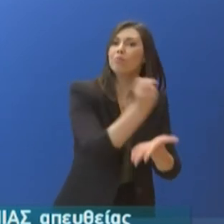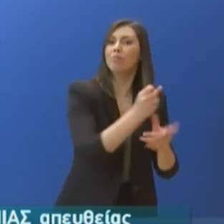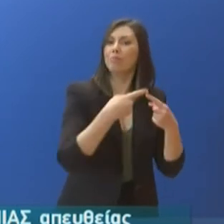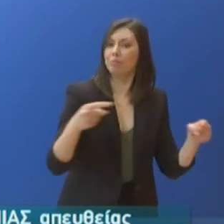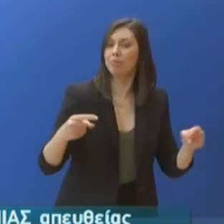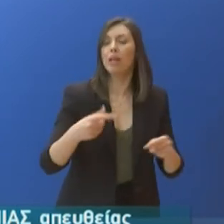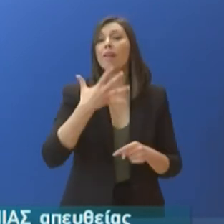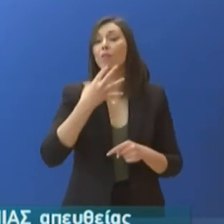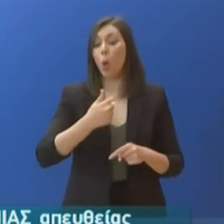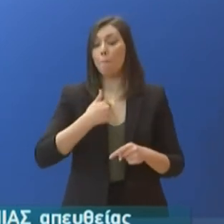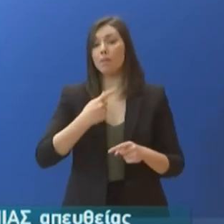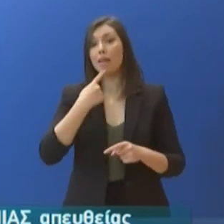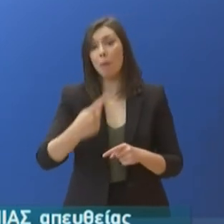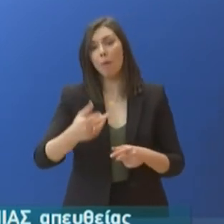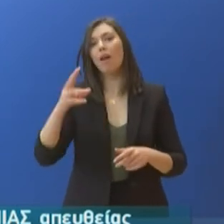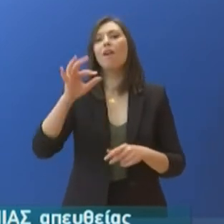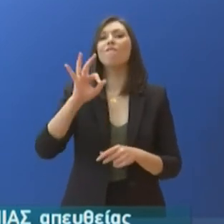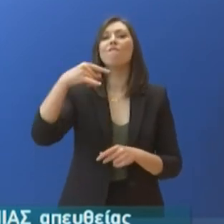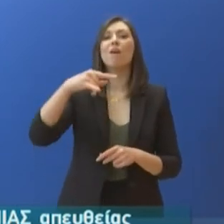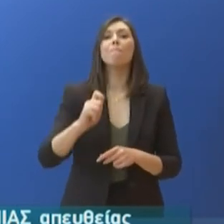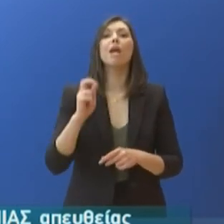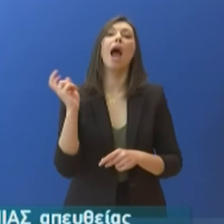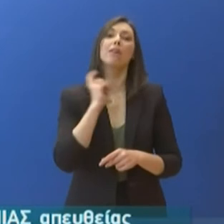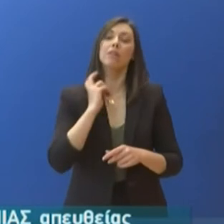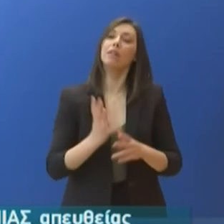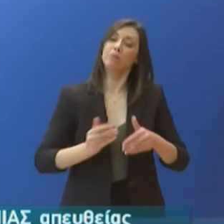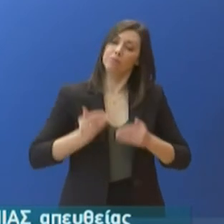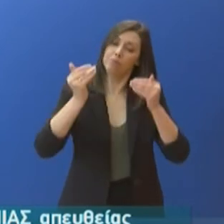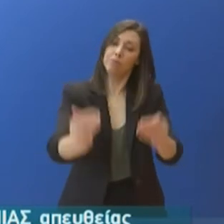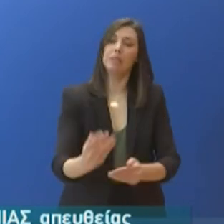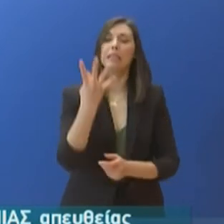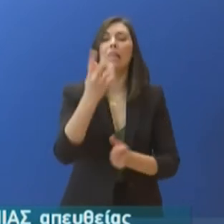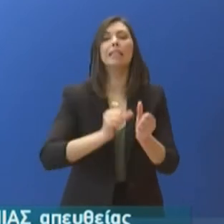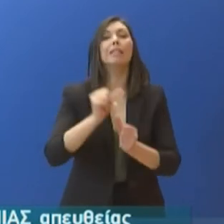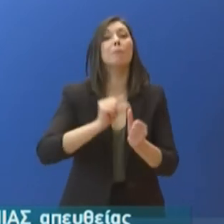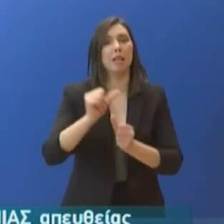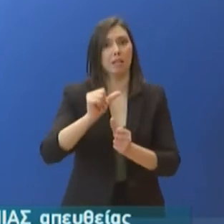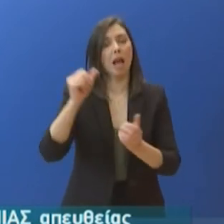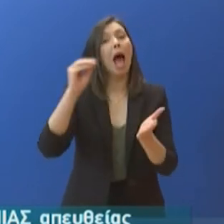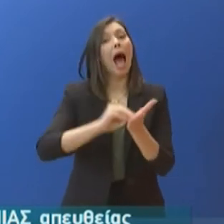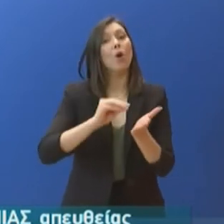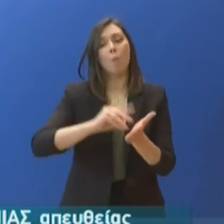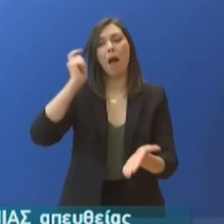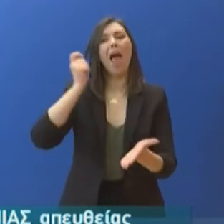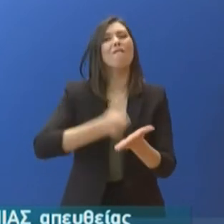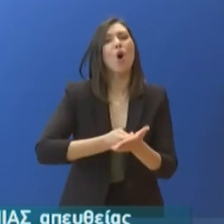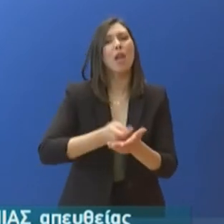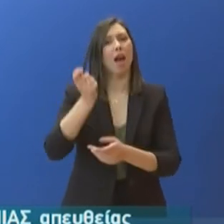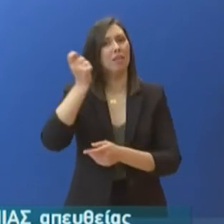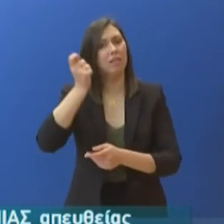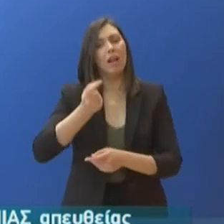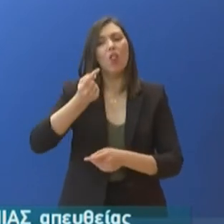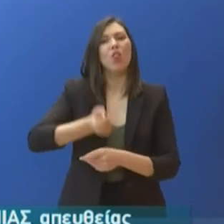πληρωταίου τέλος Μαρτίου. Την αναστολή επίσης για τέσσερις μήνες της πληρωμής των βεβαιωμένων οφειλών προς τις ΔΟΗ καθώς και των δόσεων για ρυθμίσεις